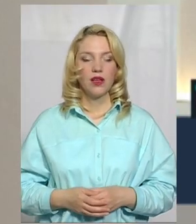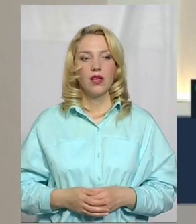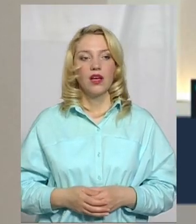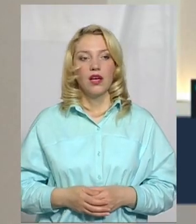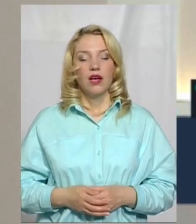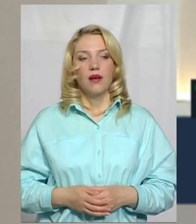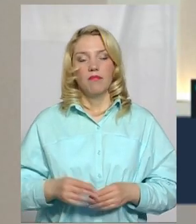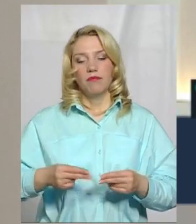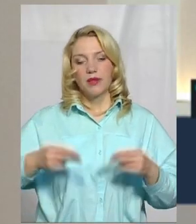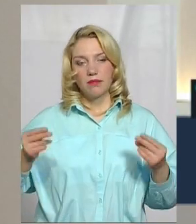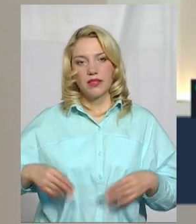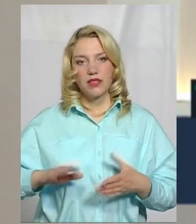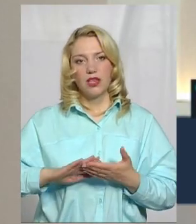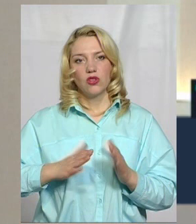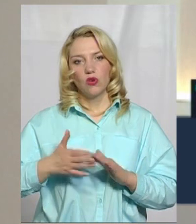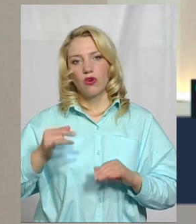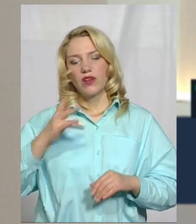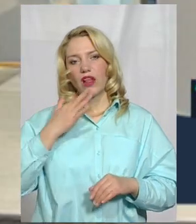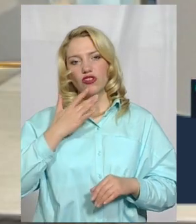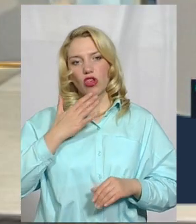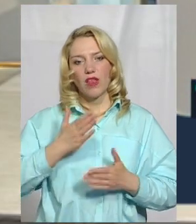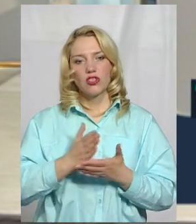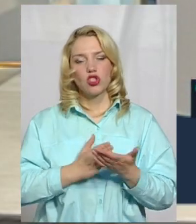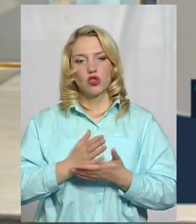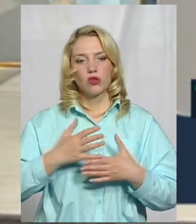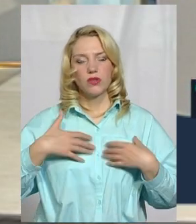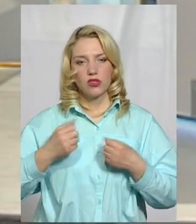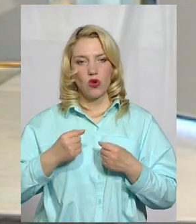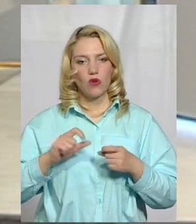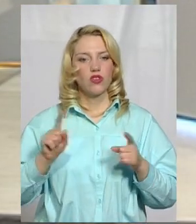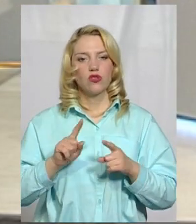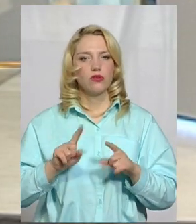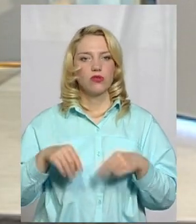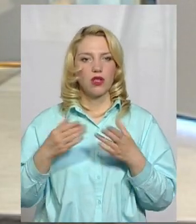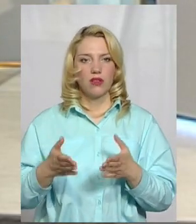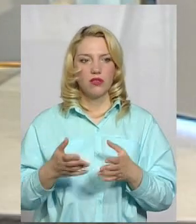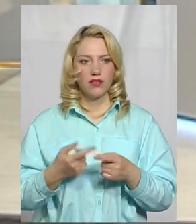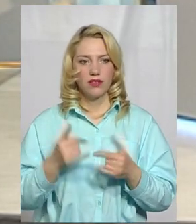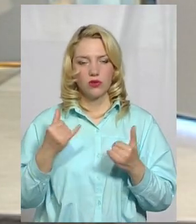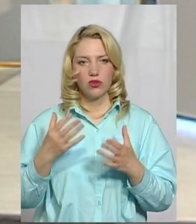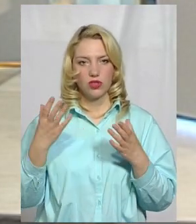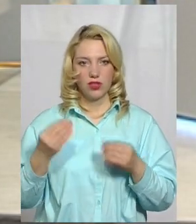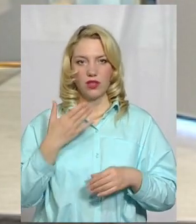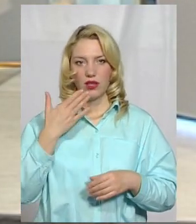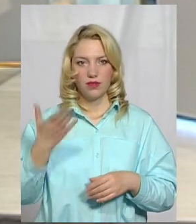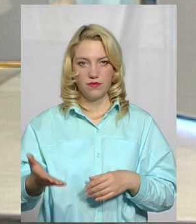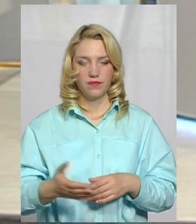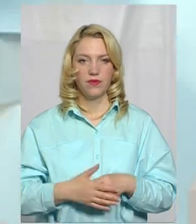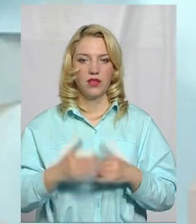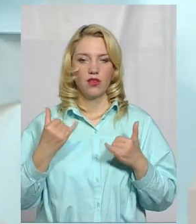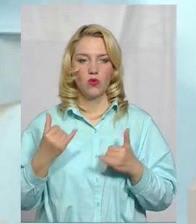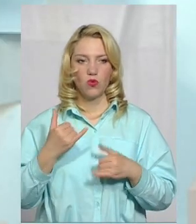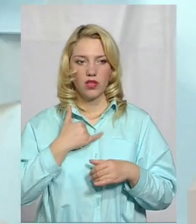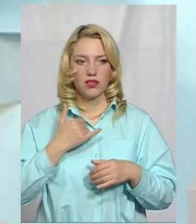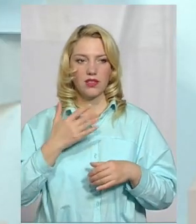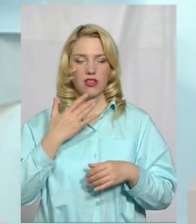Підписаний договір у вас з Національною службою здоров'я. Що він вам дав на сьогодні? У